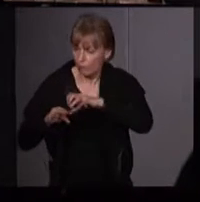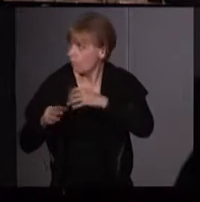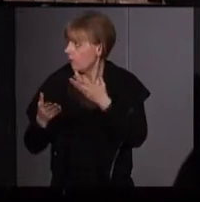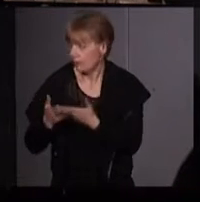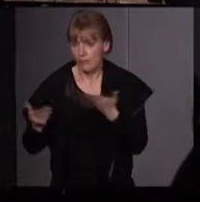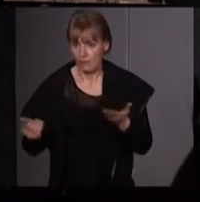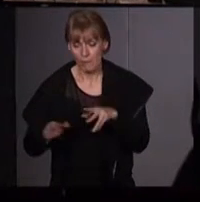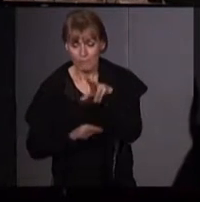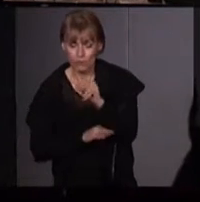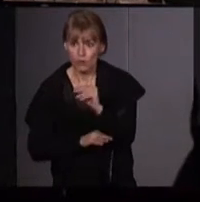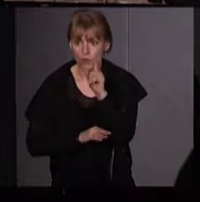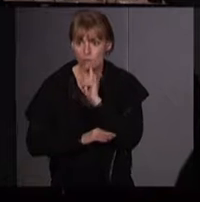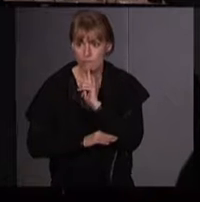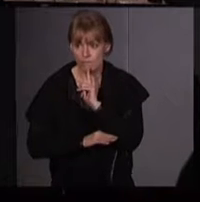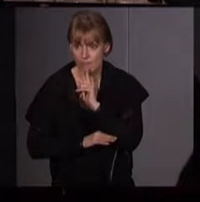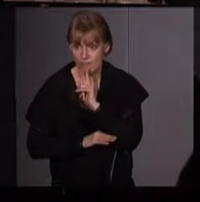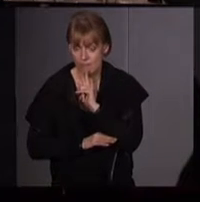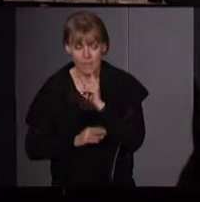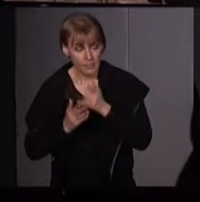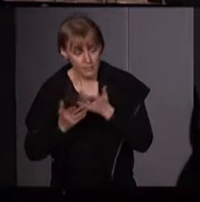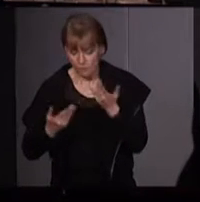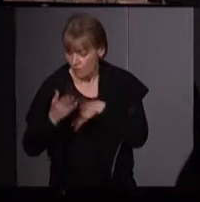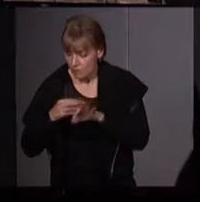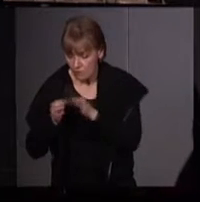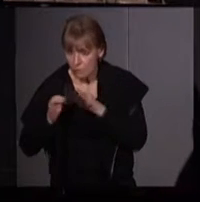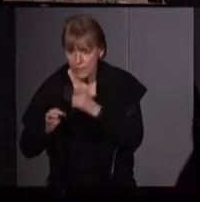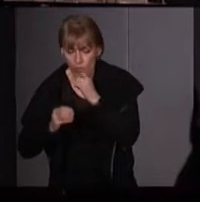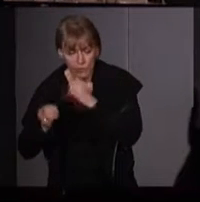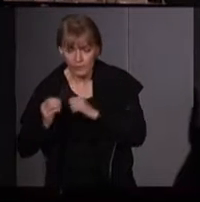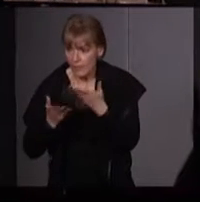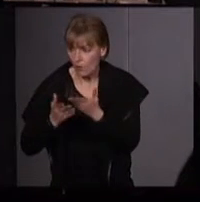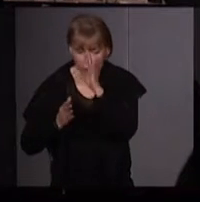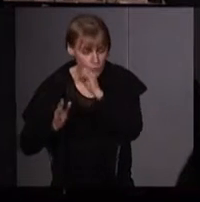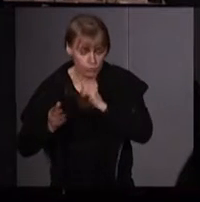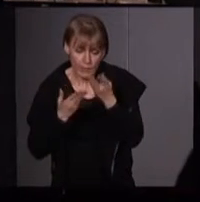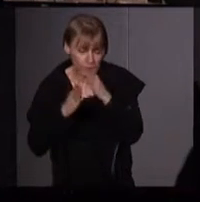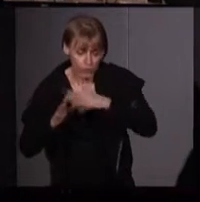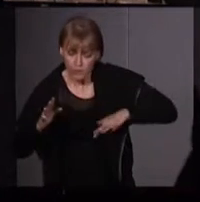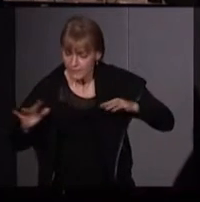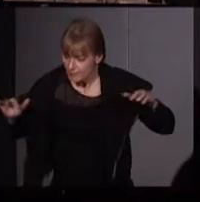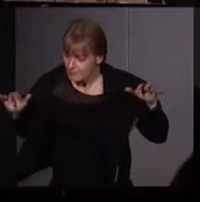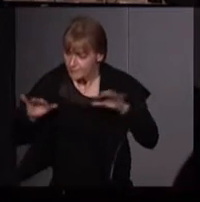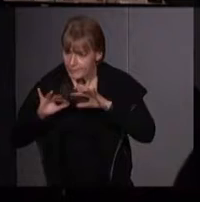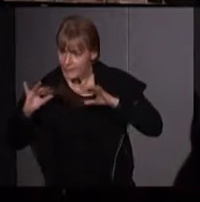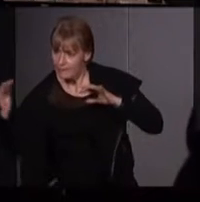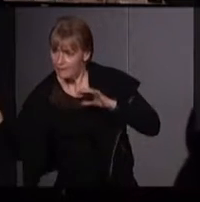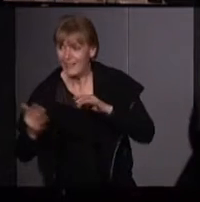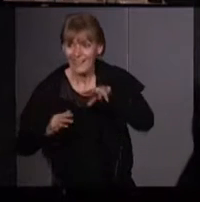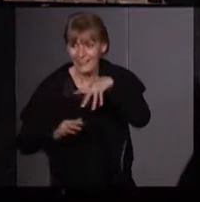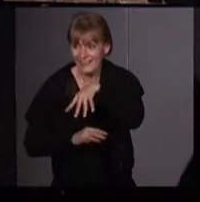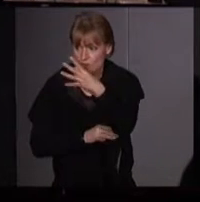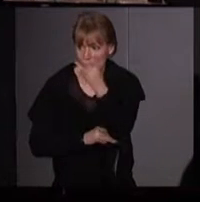femmes venues du Royaume-Uni et de l'étranger ont encerclé la base sur une distance de 14